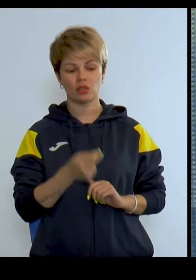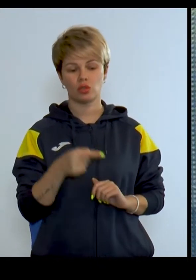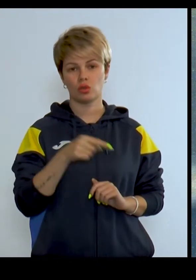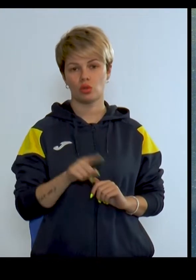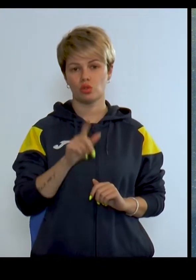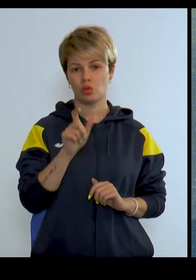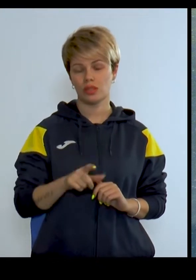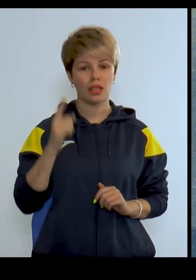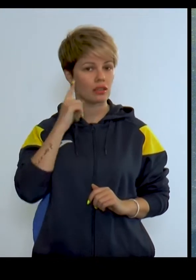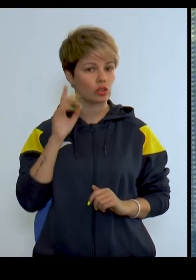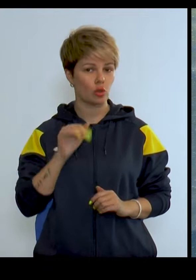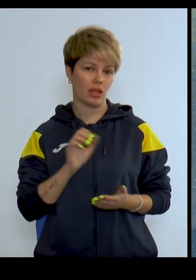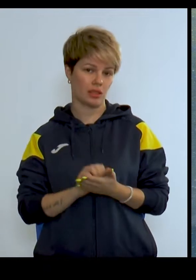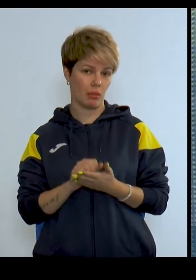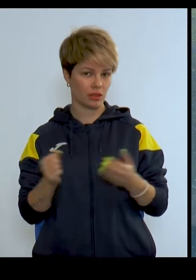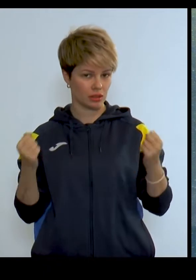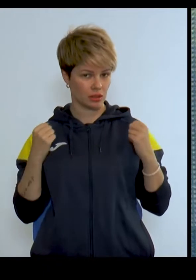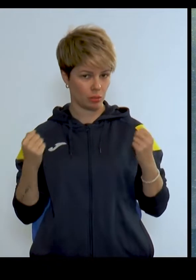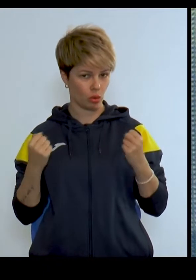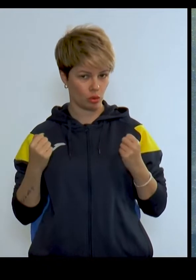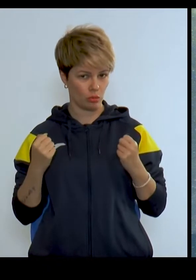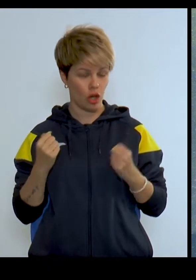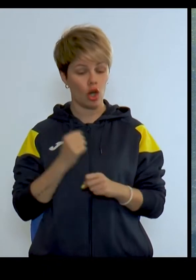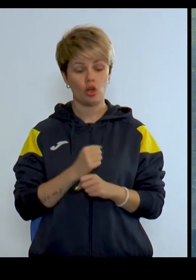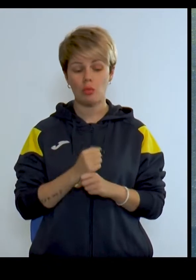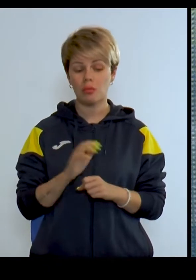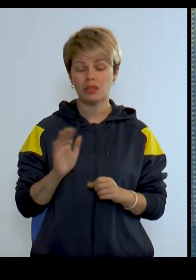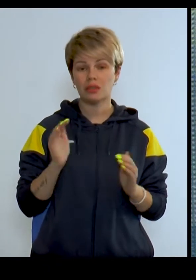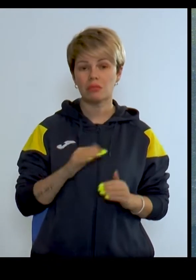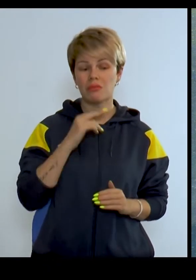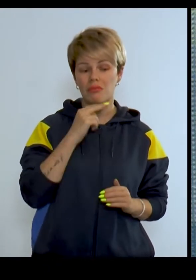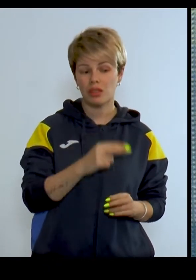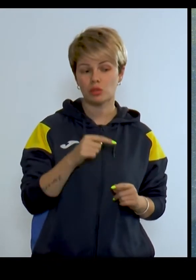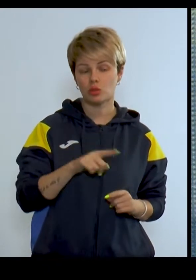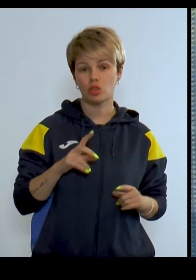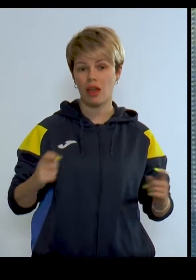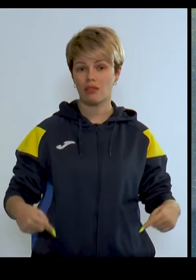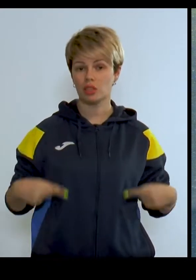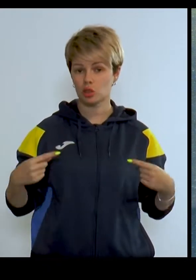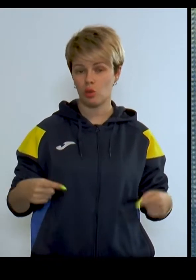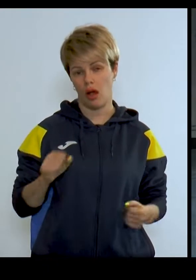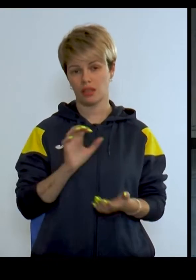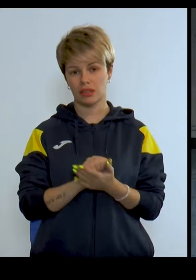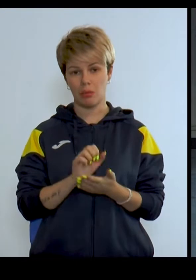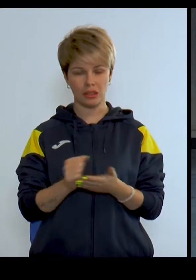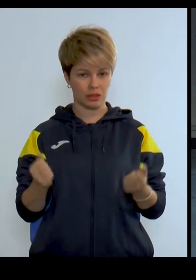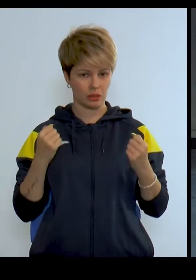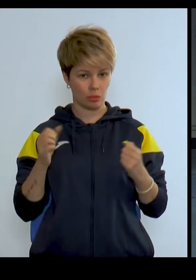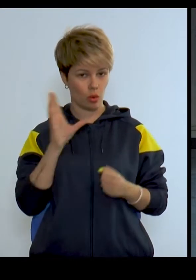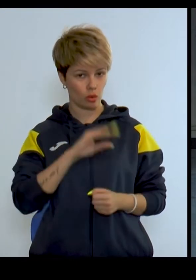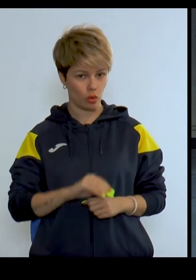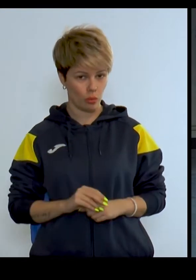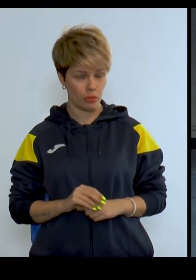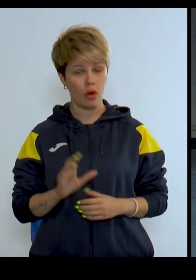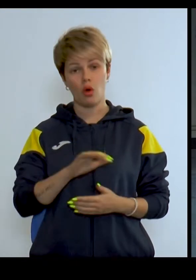від того що людина не чує а займається спортом Не робити меншу вартості від того що людина на візку а займається